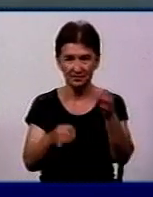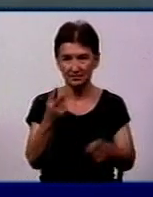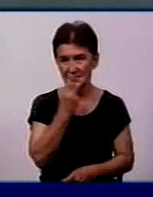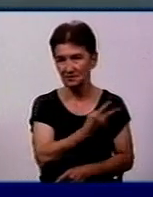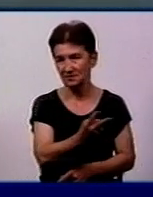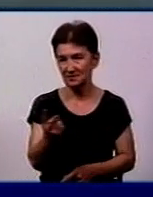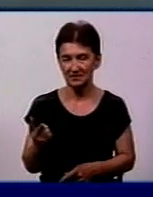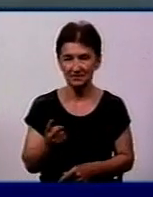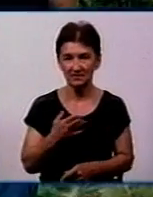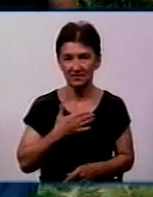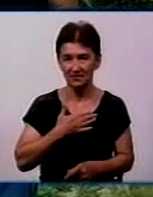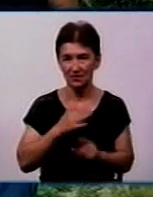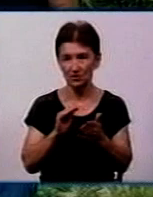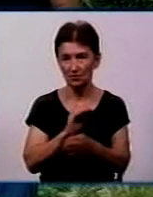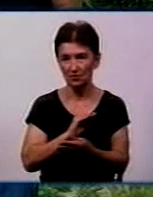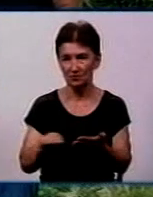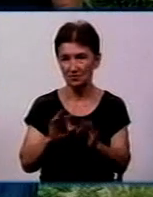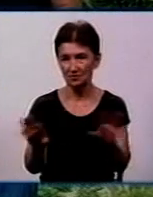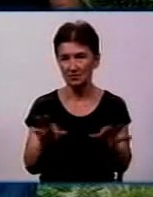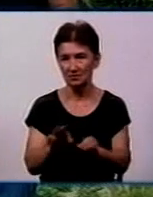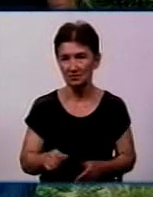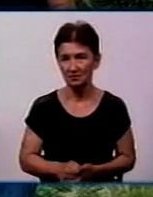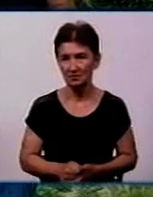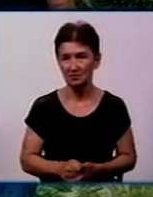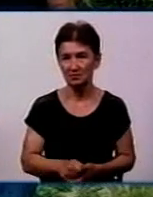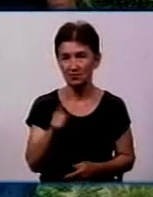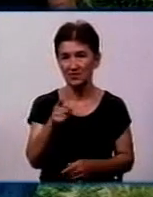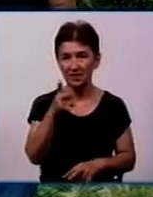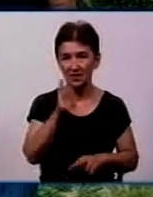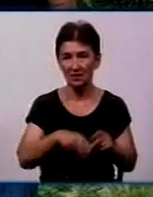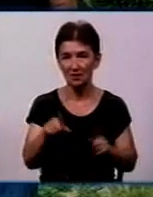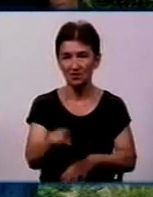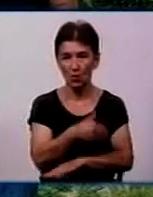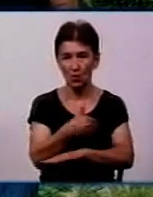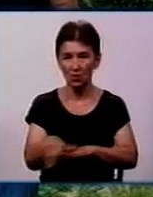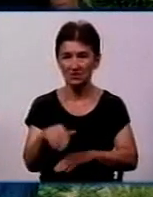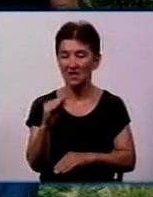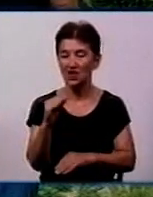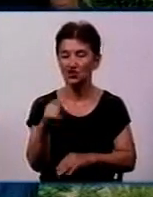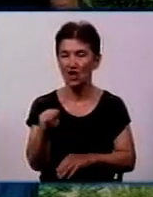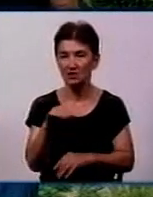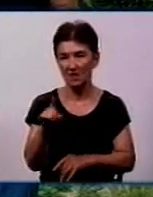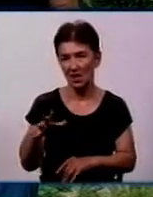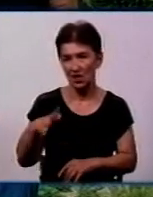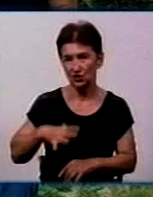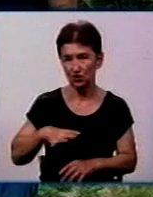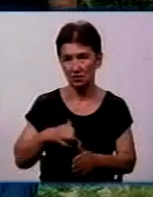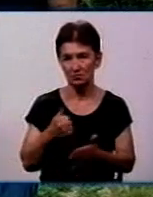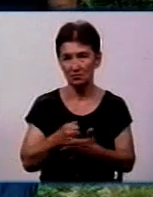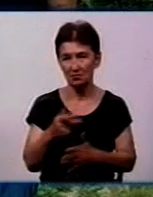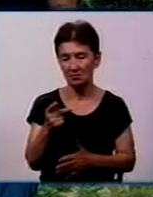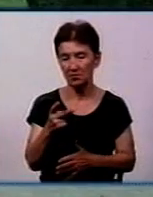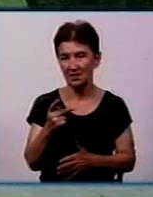у сюжеті Миколи Момиги. Це кінцева зупинка на вулиці Жадова. Маршруток тут чекають близько півтора